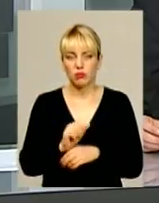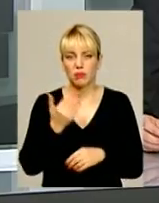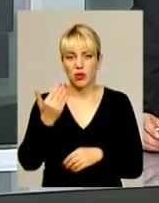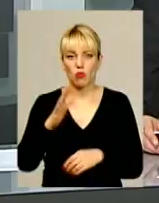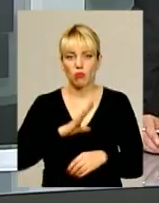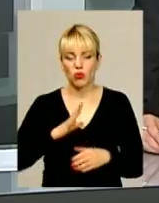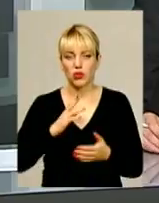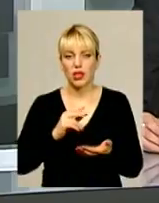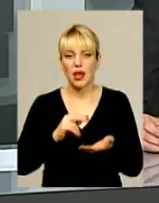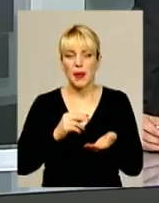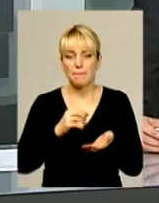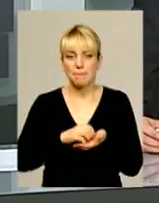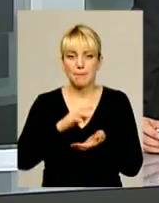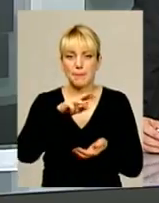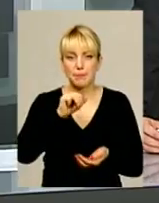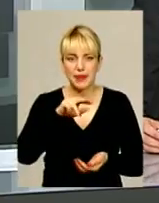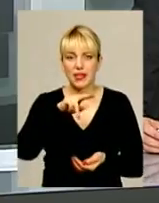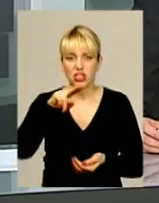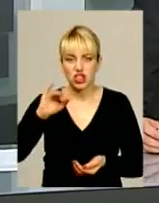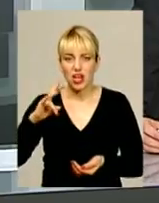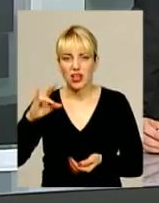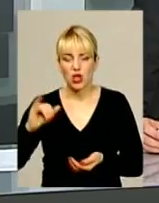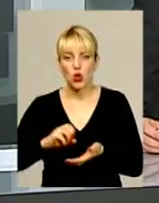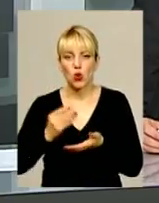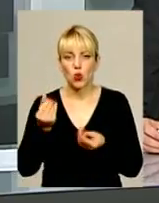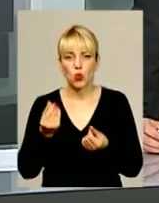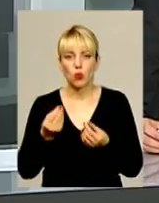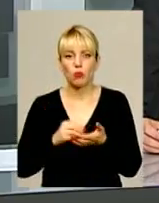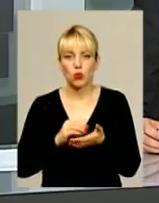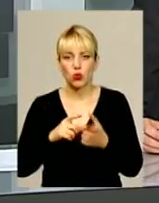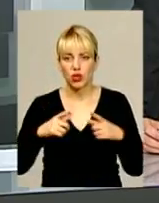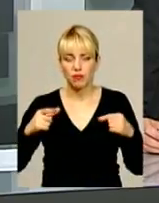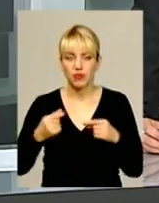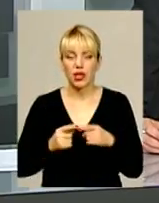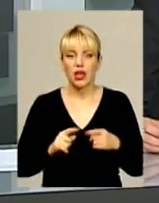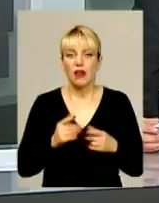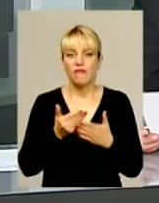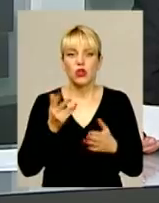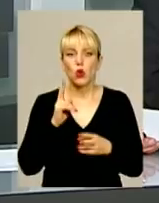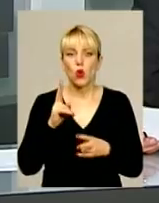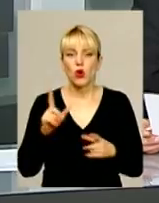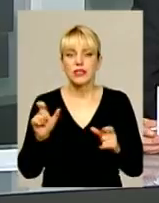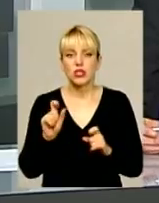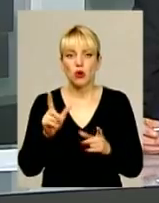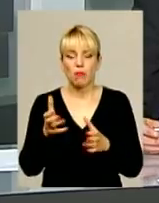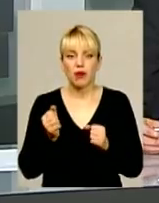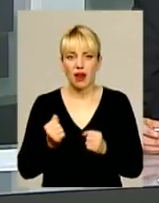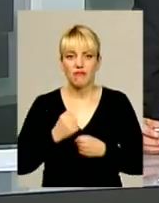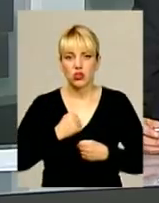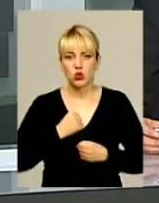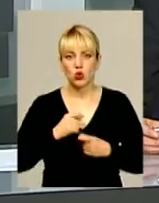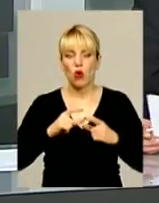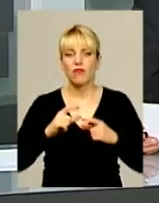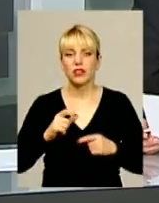ньому були мічені купюри. Про це нашому телеканалу стало відомо з власних джерел. Від кого і за що брав гроші військовий